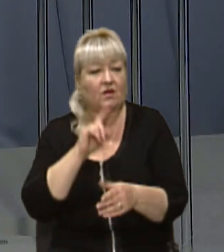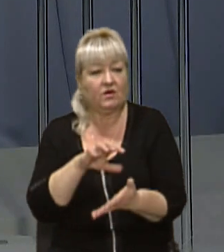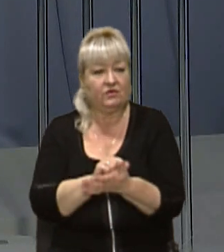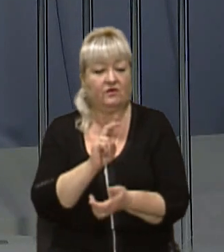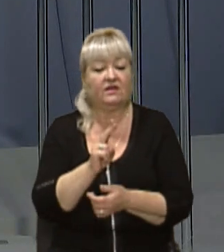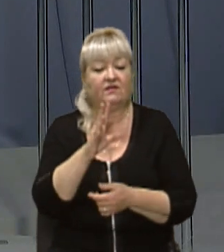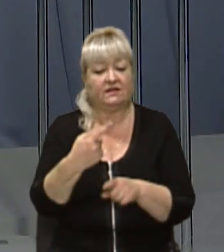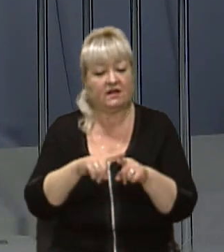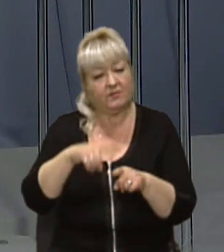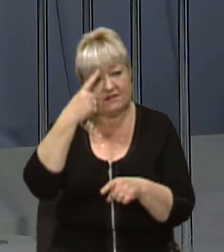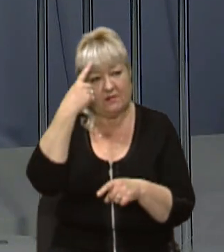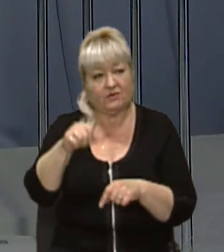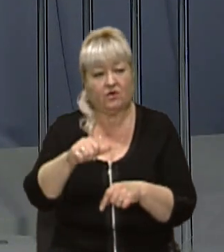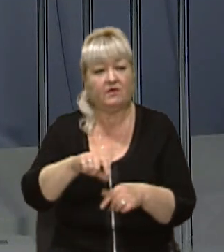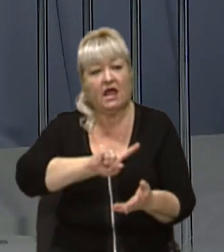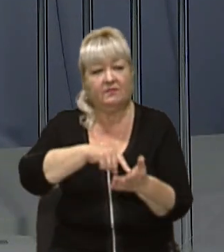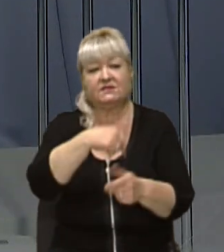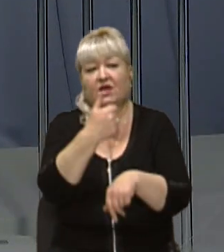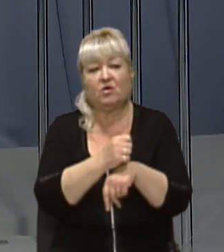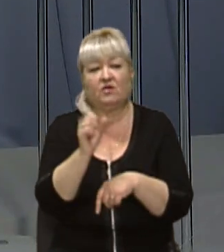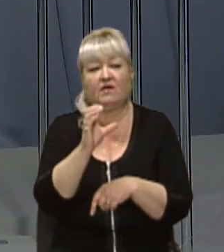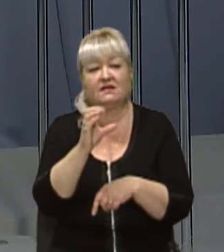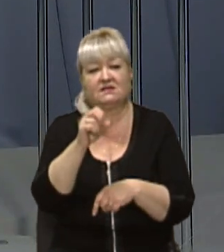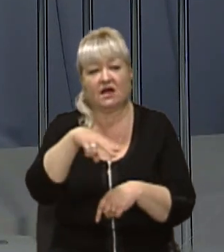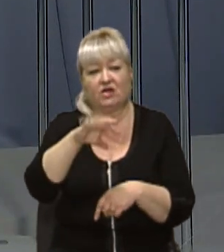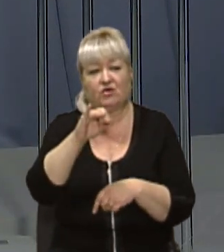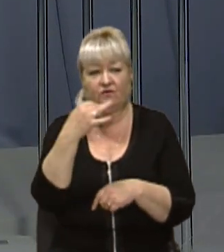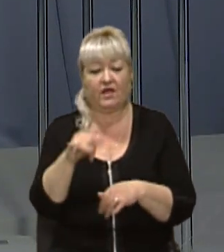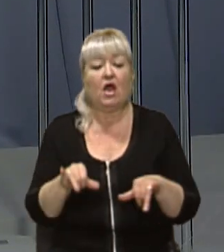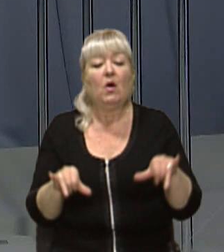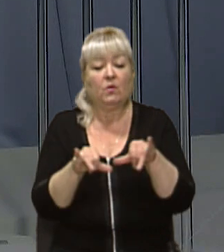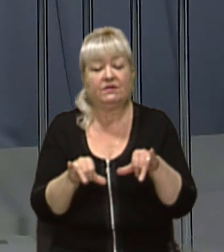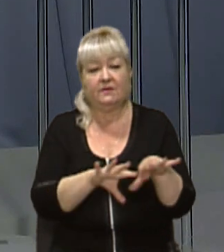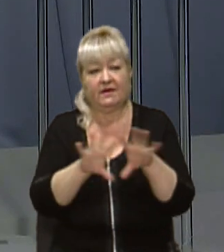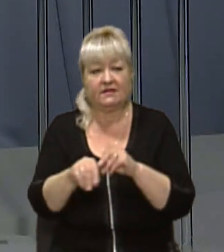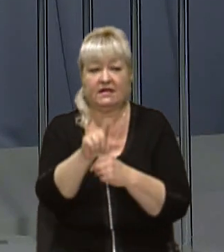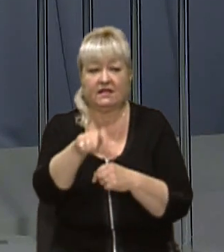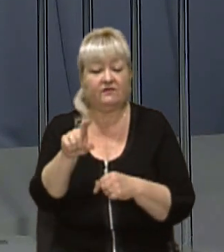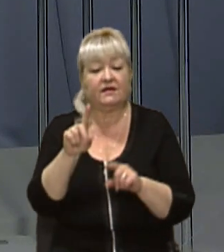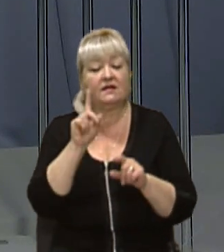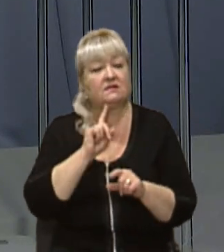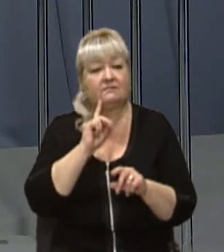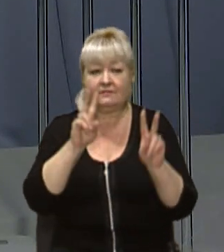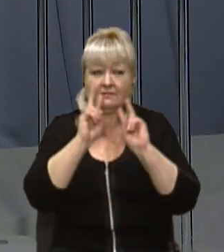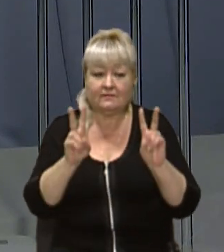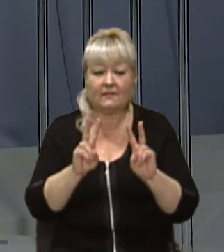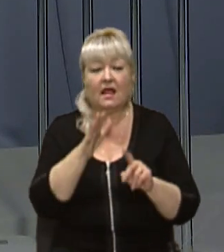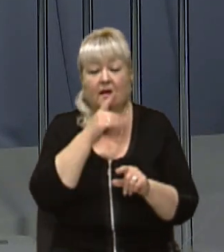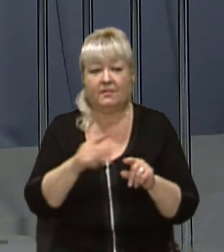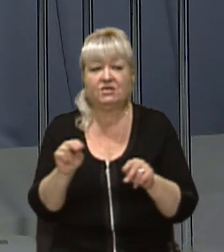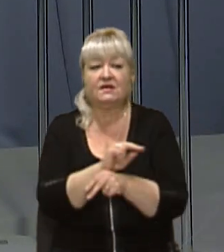Про це повідомив міський голова Львова Андрій Садовий. Куди саме поселять мешканців, наразі не відомо. Нагадаю, під час ремонту